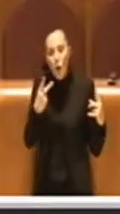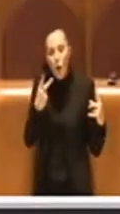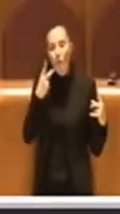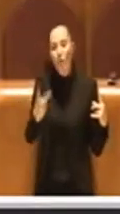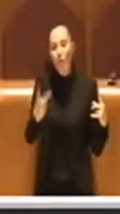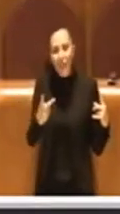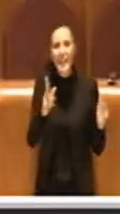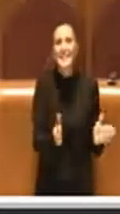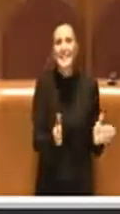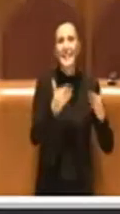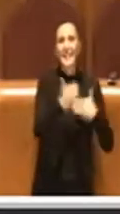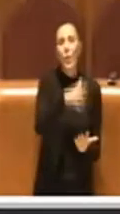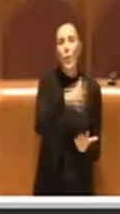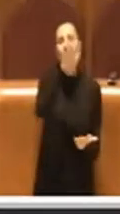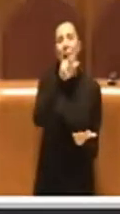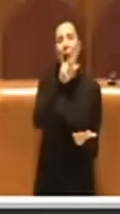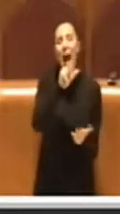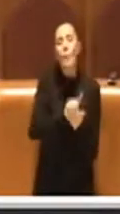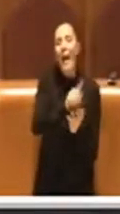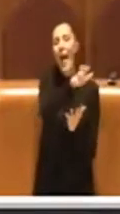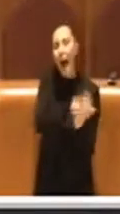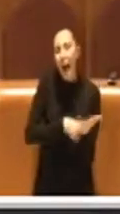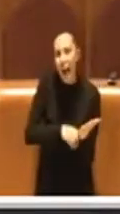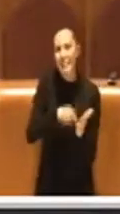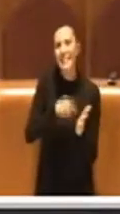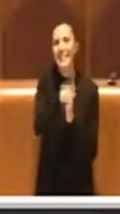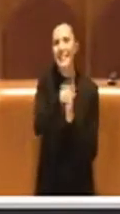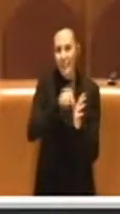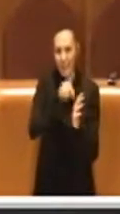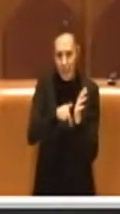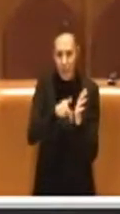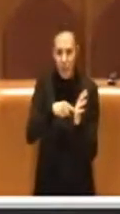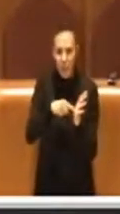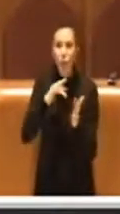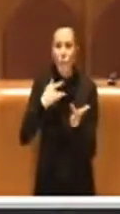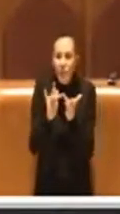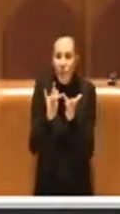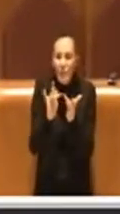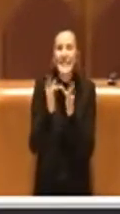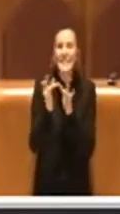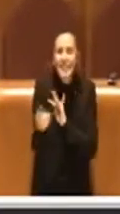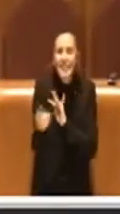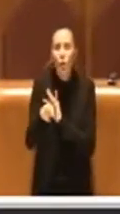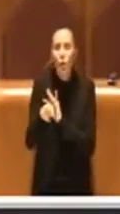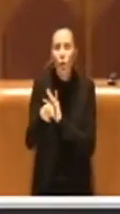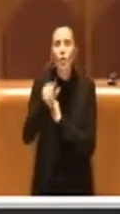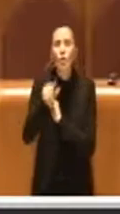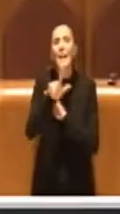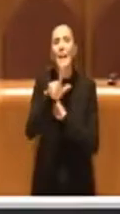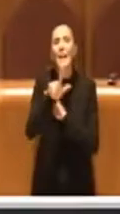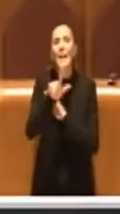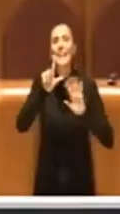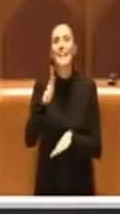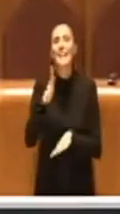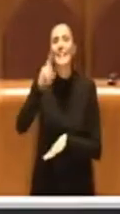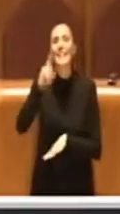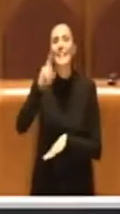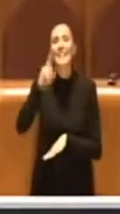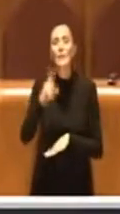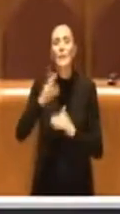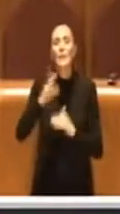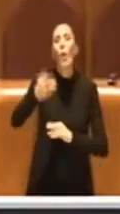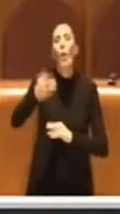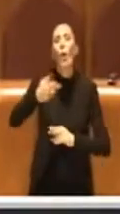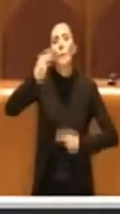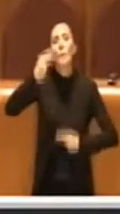sezione anti-deliberazioni, che è alla portata di tutti, sul sito, di 57 debiti fuori bilancio approvati. Quindi in 8 anni